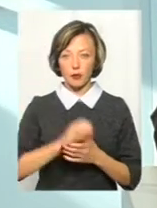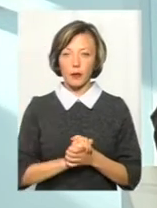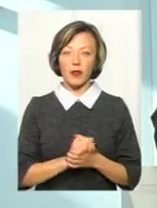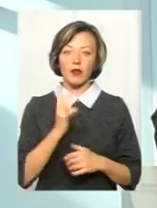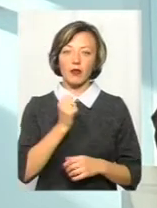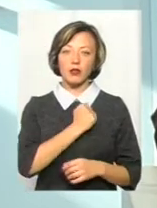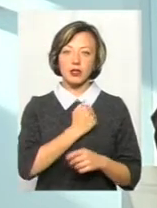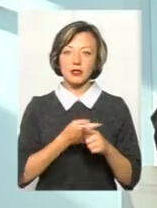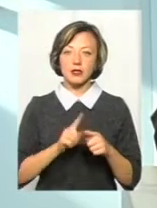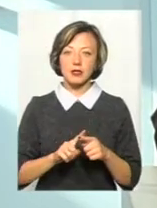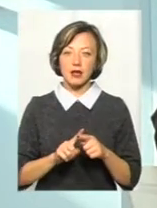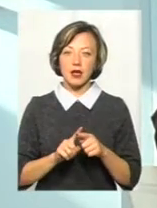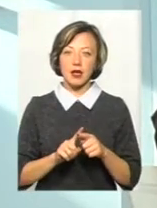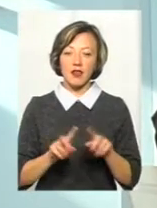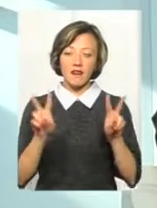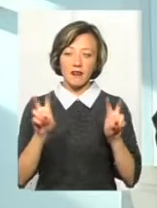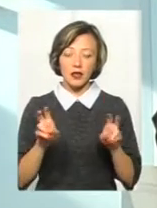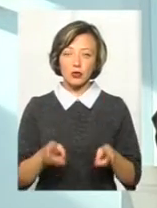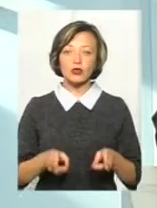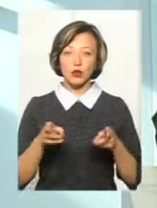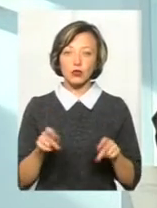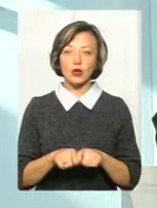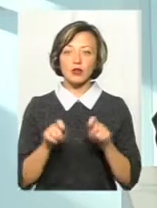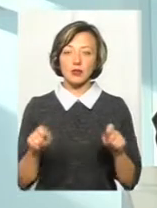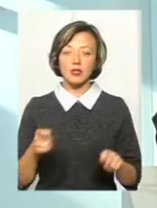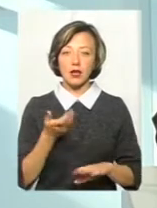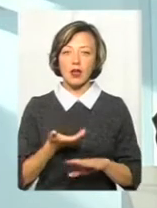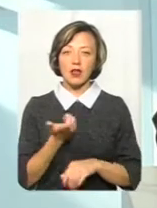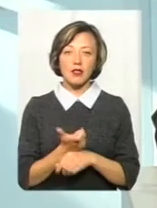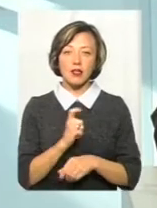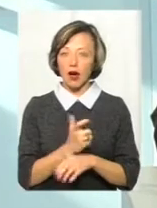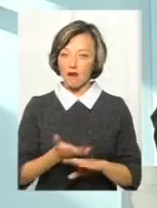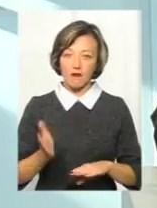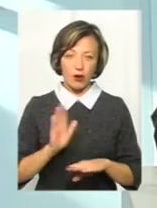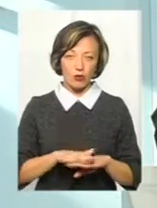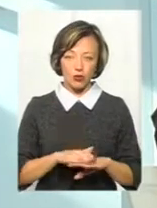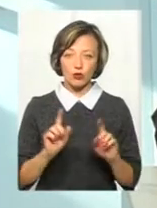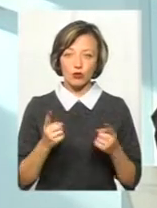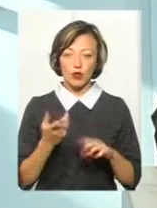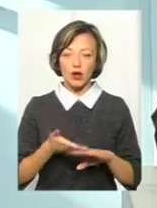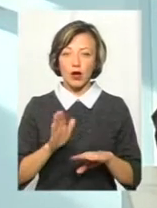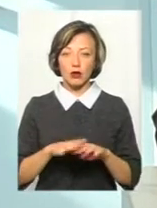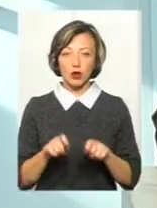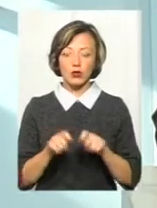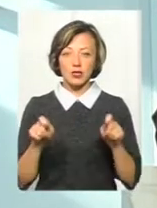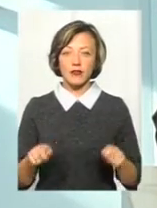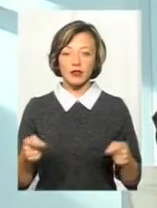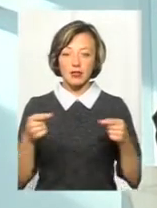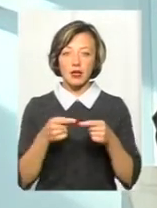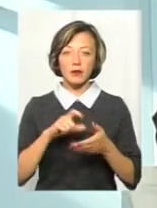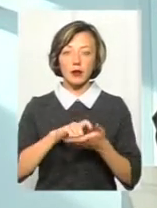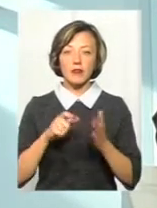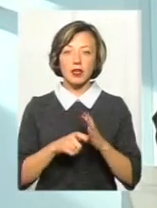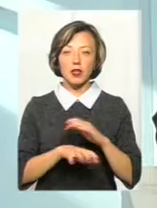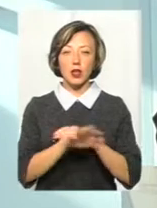жаль, цей вид злочину розкривається найважче, тому що тяжко розкривати саме квартирні